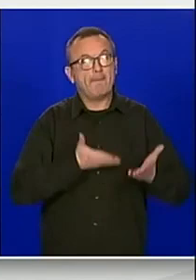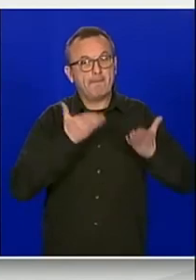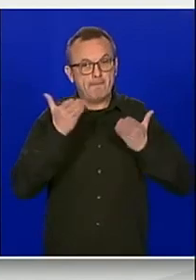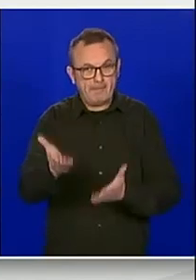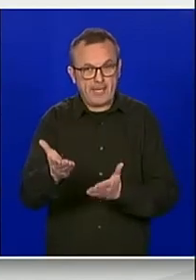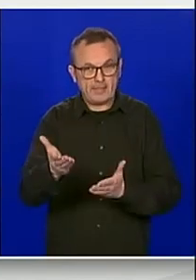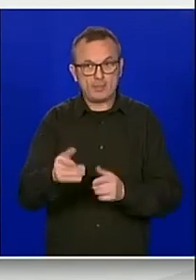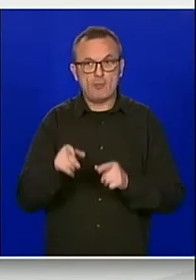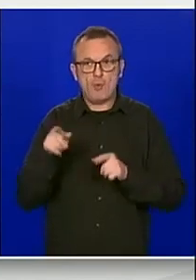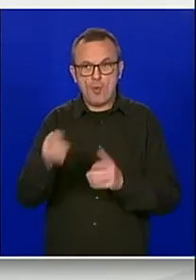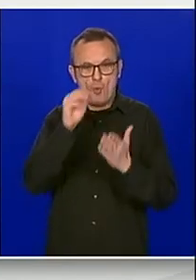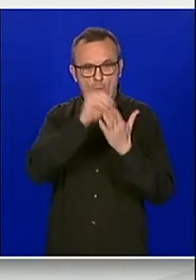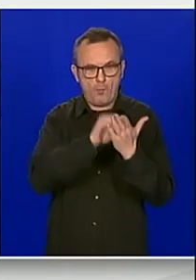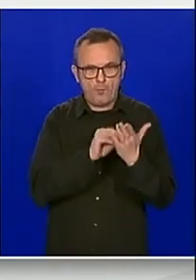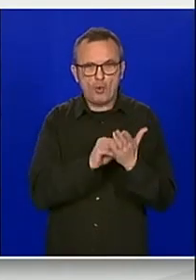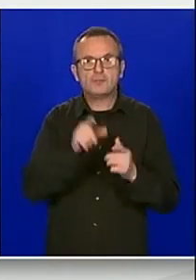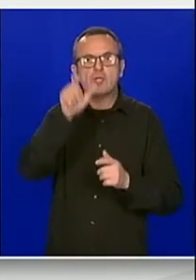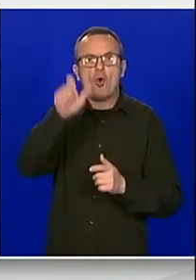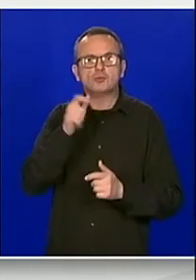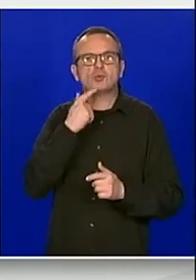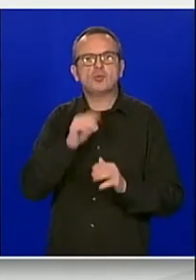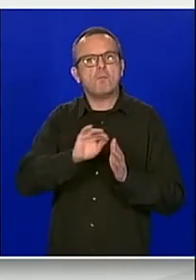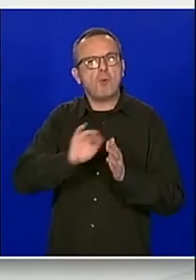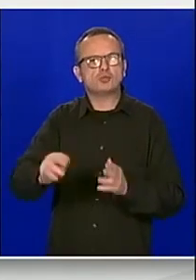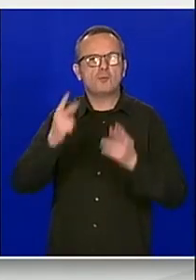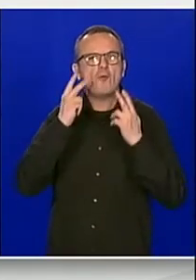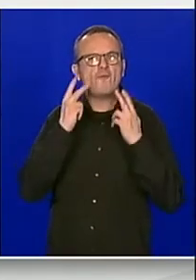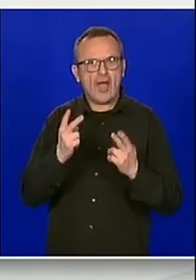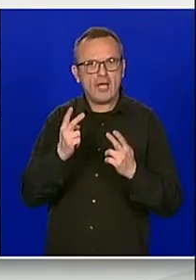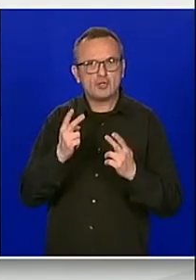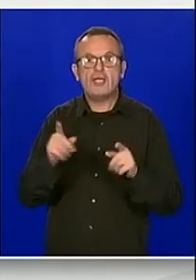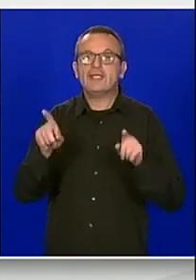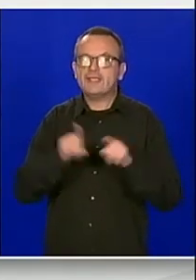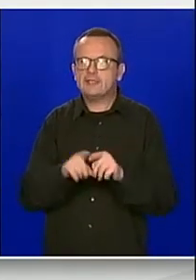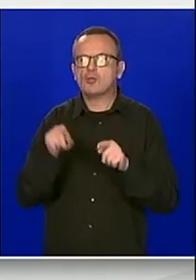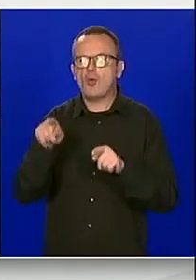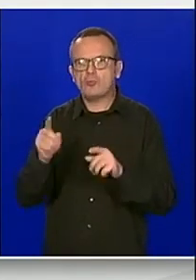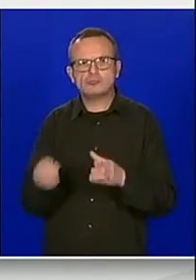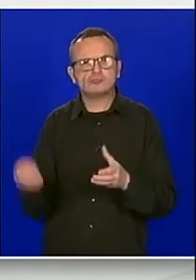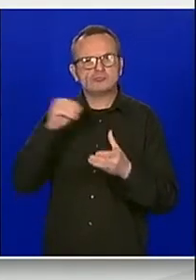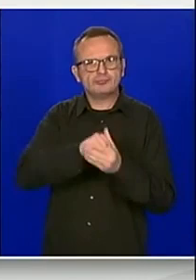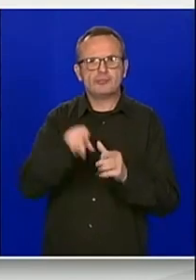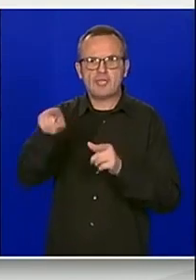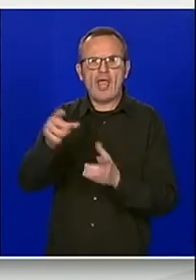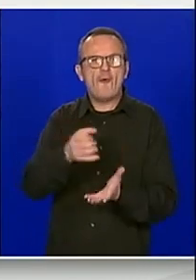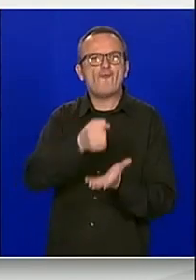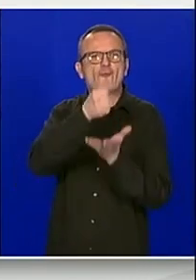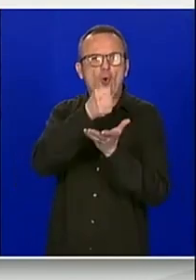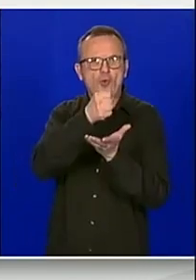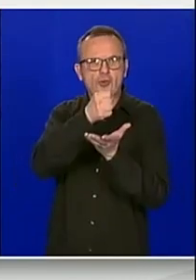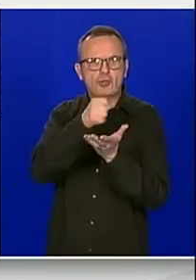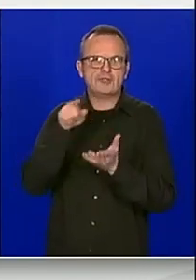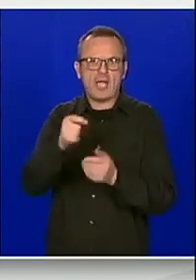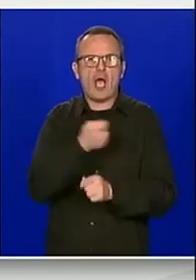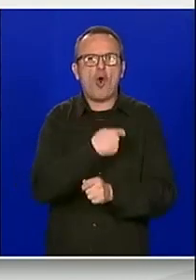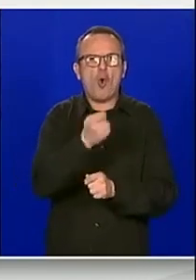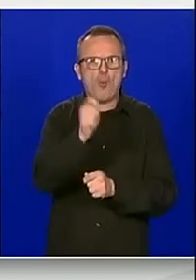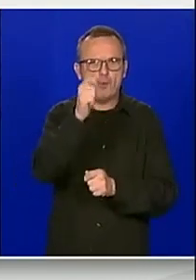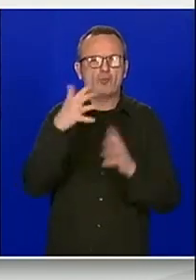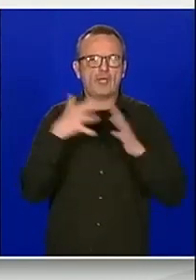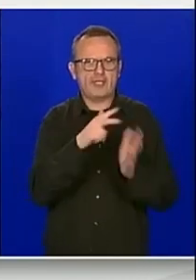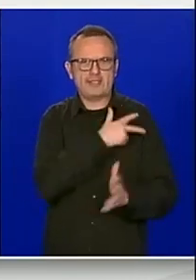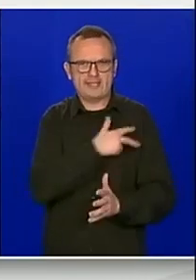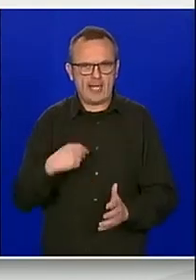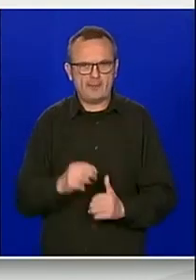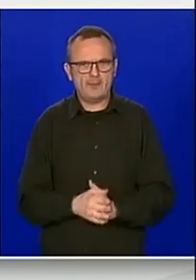od posebnog državnog interesta uvrstiti i fond za obnovu. Također, predlaže se u popis pravnih osoba od posebnog